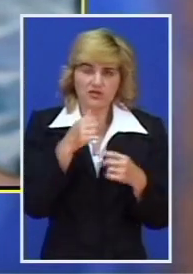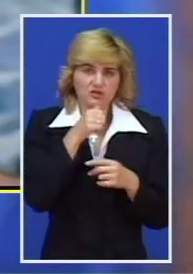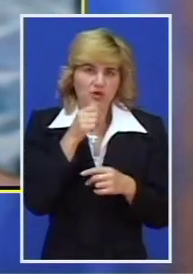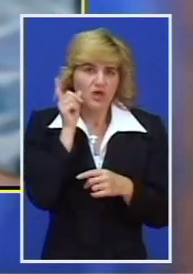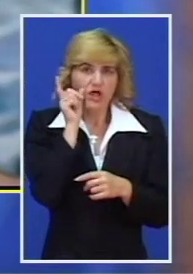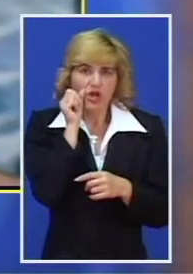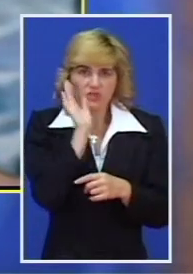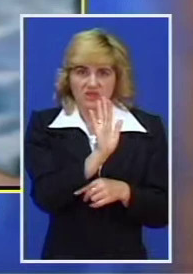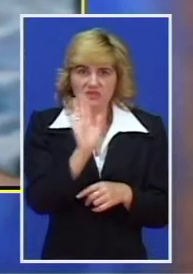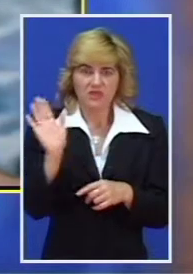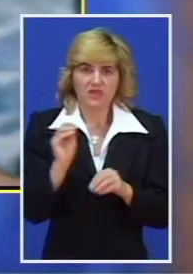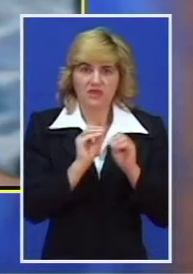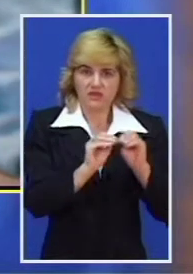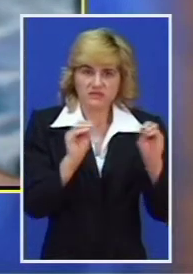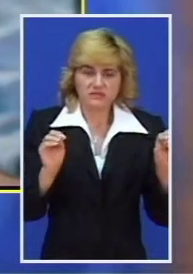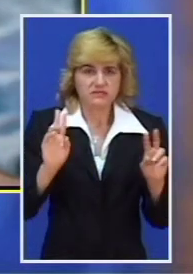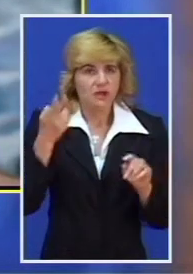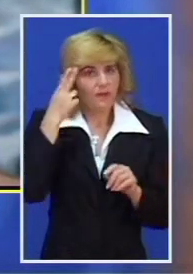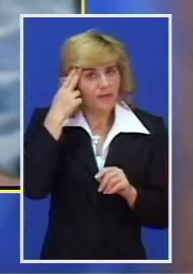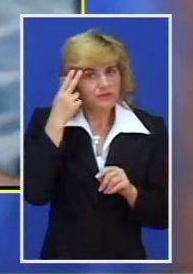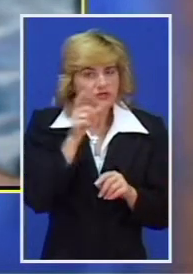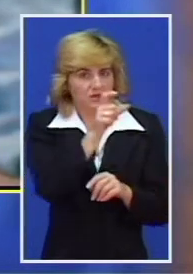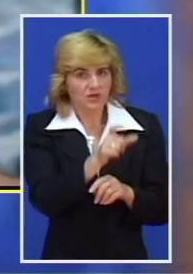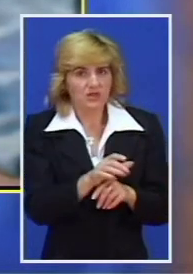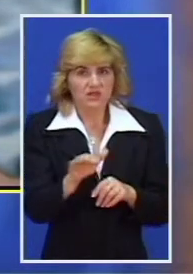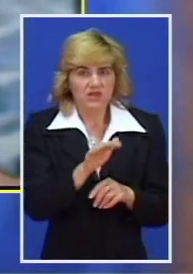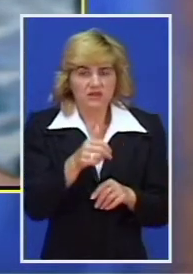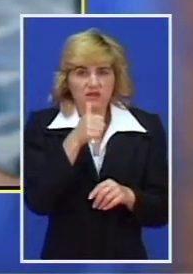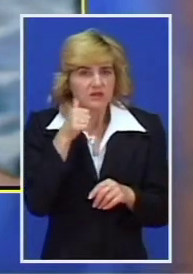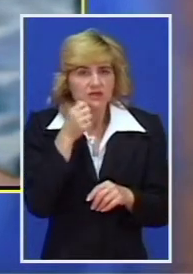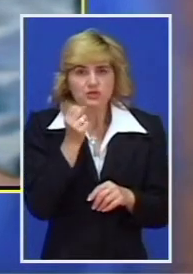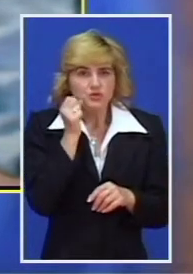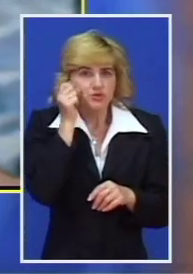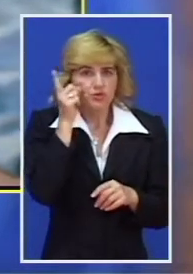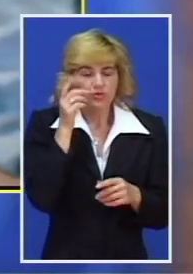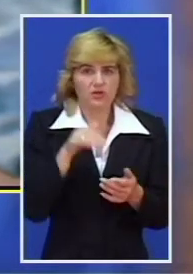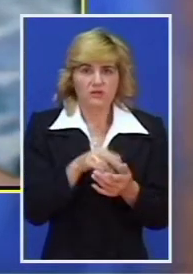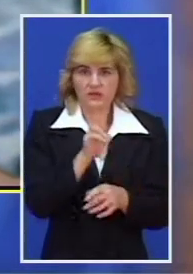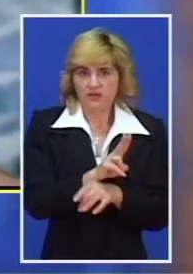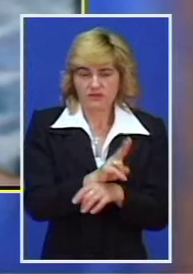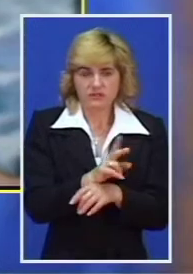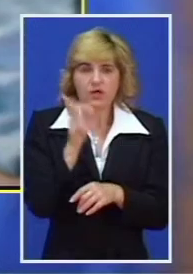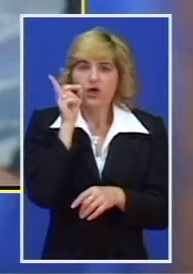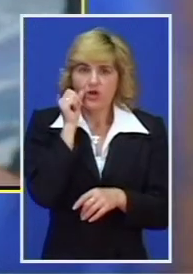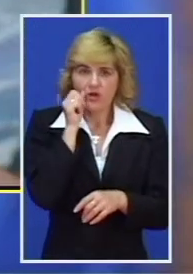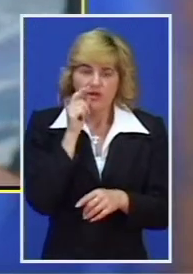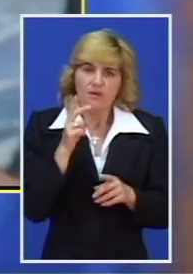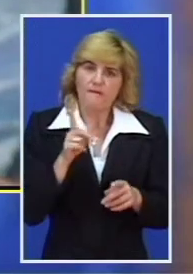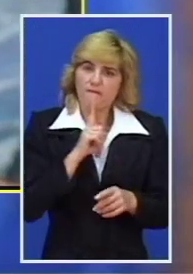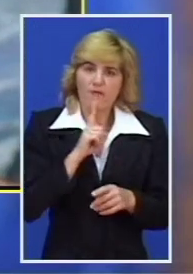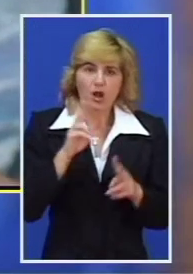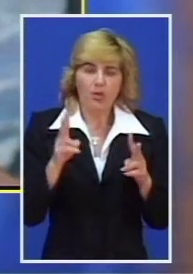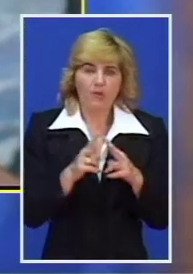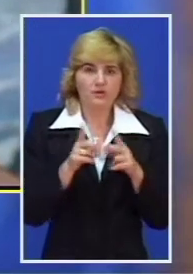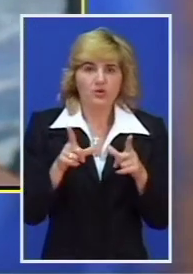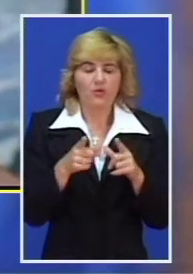roditelje kako bi oni mogli prepoznati da se sa njihovim detetom događa nešto neobičajno. Praksa je pokazala da su roditelji vrlo malo upoznati o